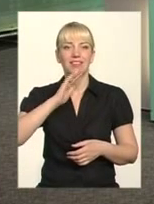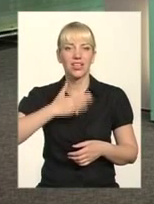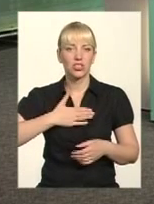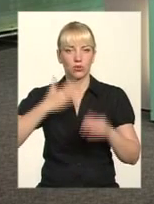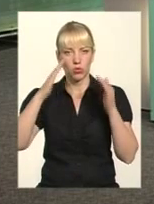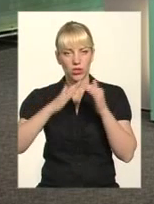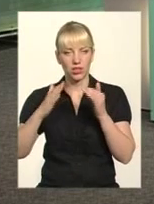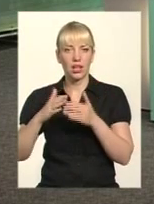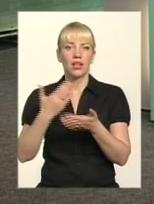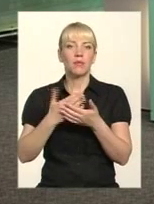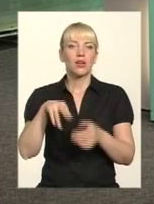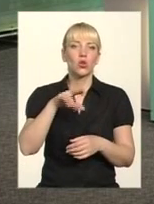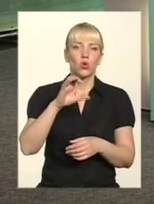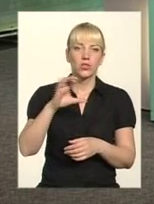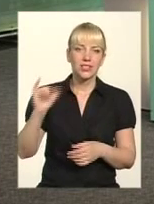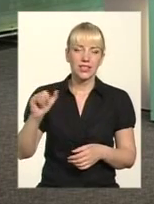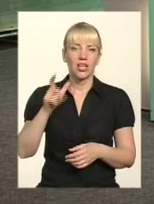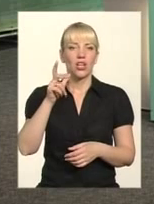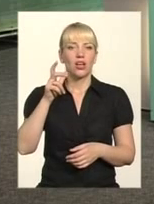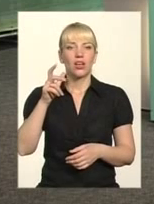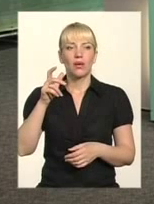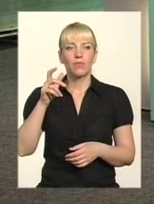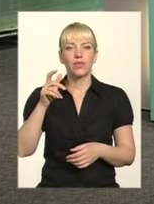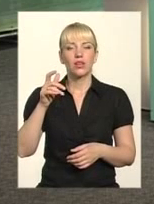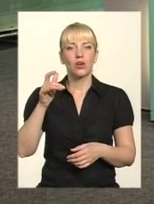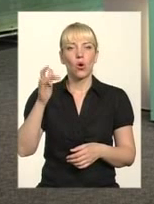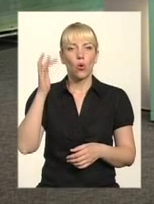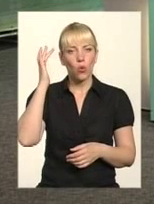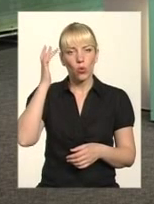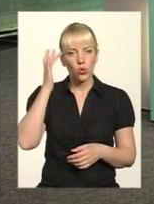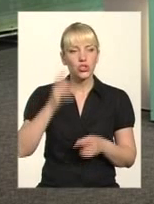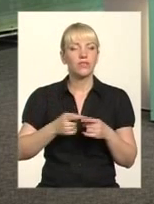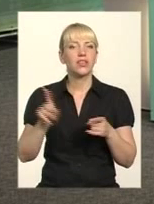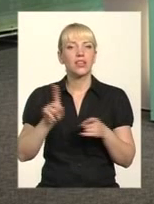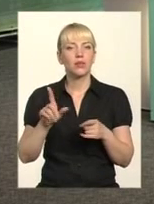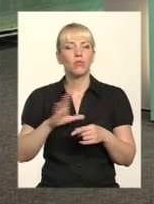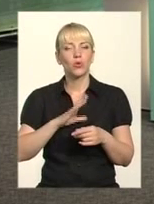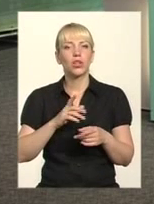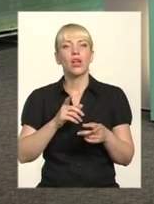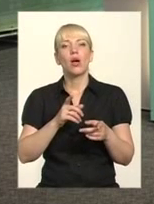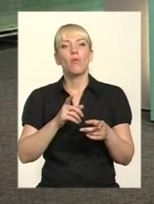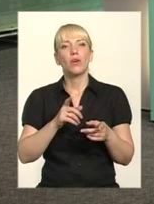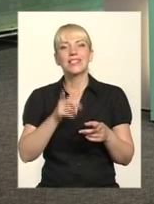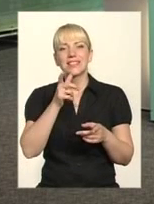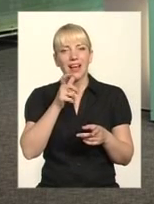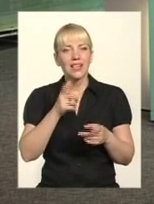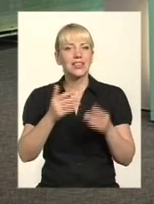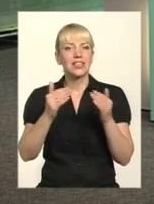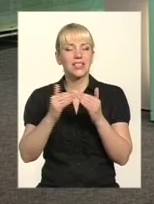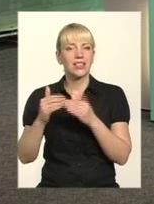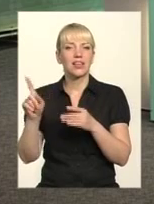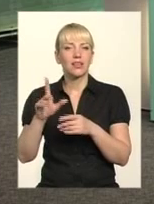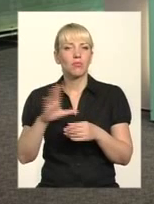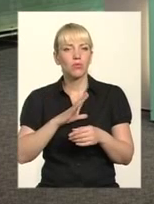і інших хрущівок, які побудовані ще в період? Я думаю, що надалі